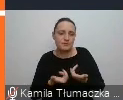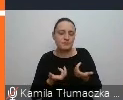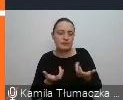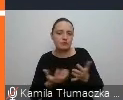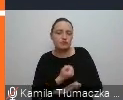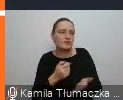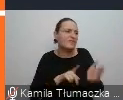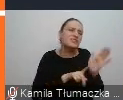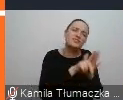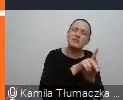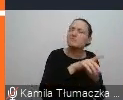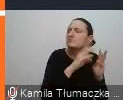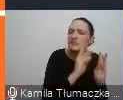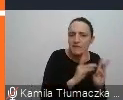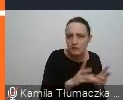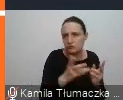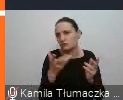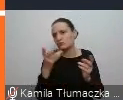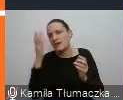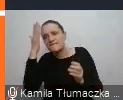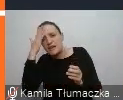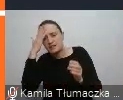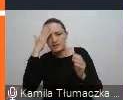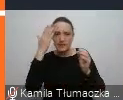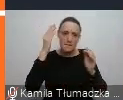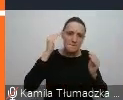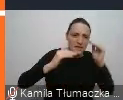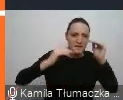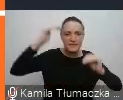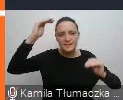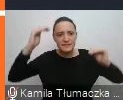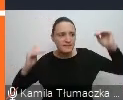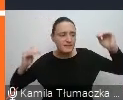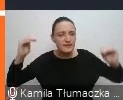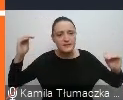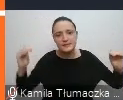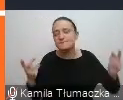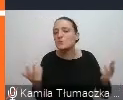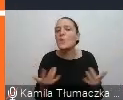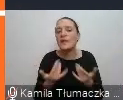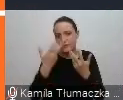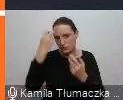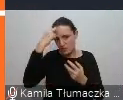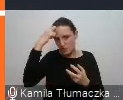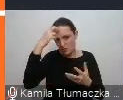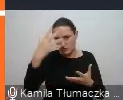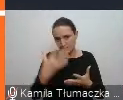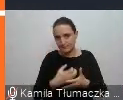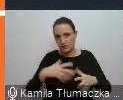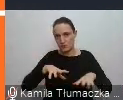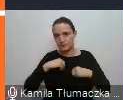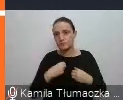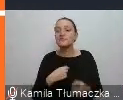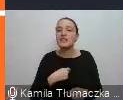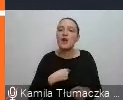wykształceni, czy mamy mniejszą wiedzę na jakiś temat, jesteśmy bardzo, bardzo na to podatni. I oczywiście dostałam